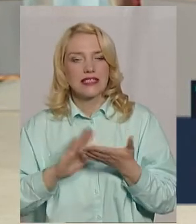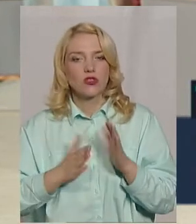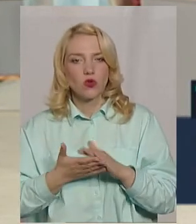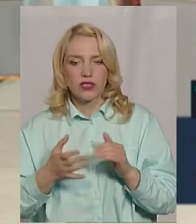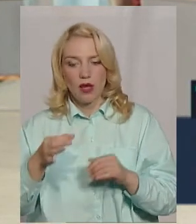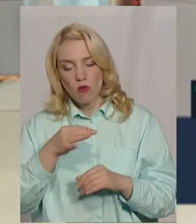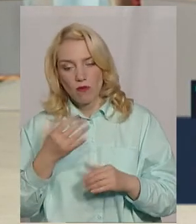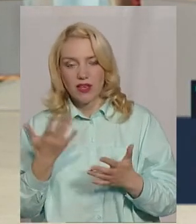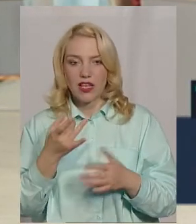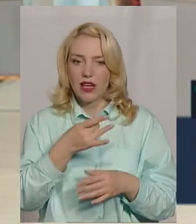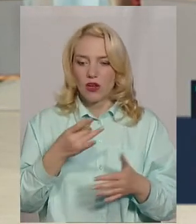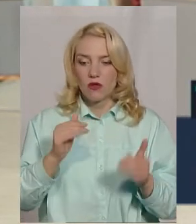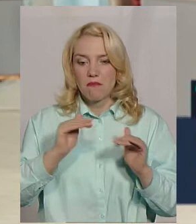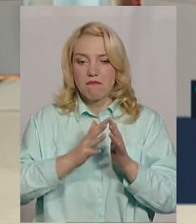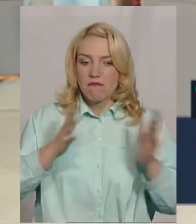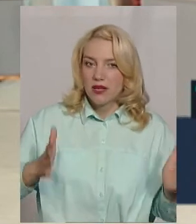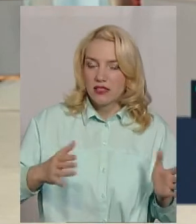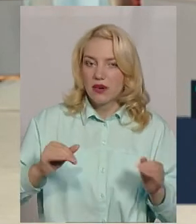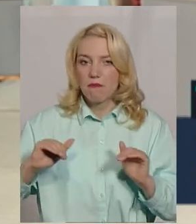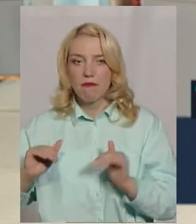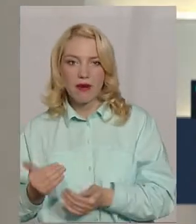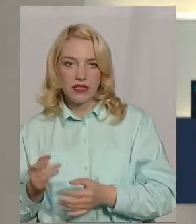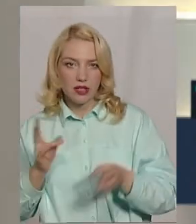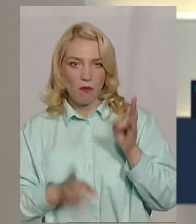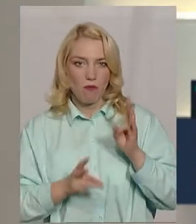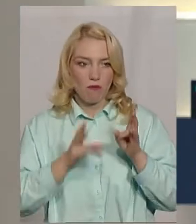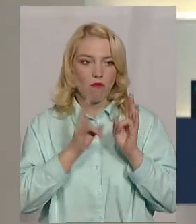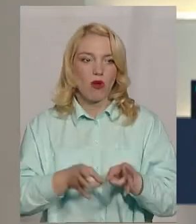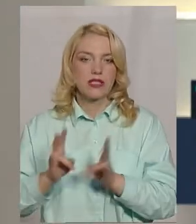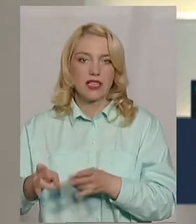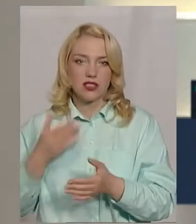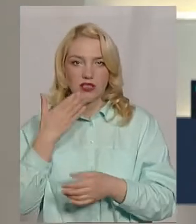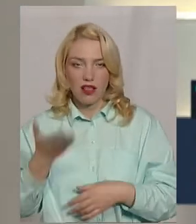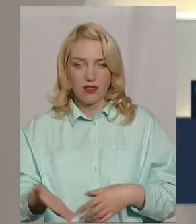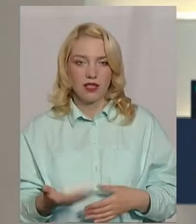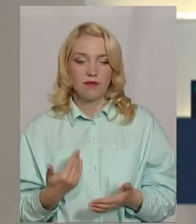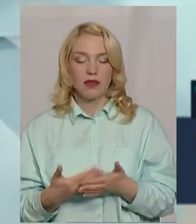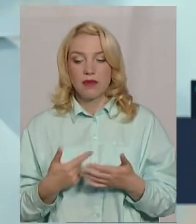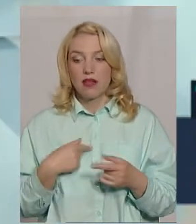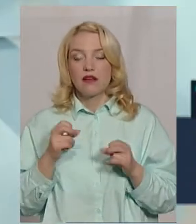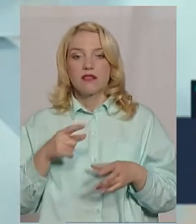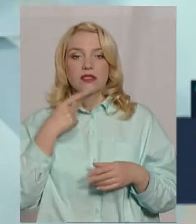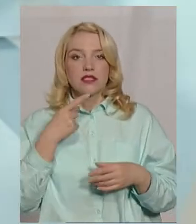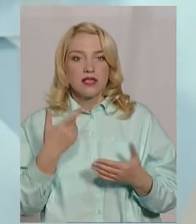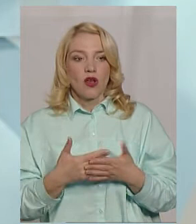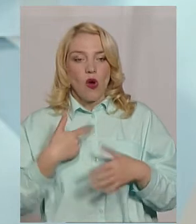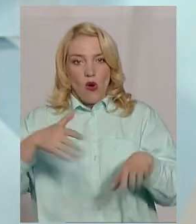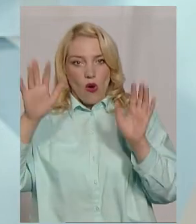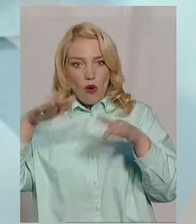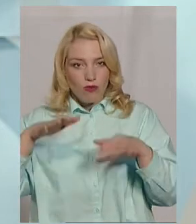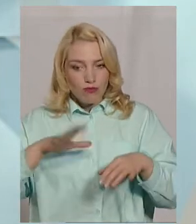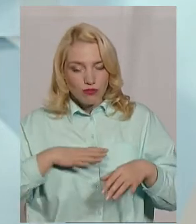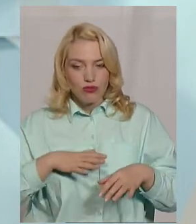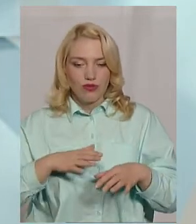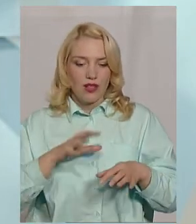районах більше, менше постраждали? Ну, так важко сказати. Справа в тому, що, як я вже казала, опади пройшли